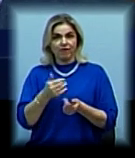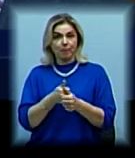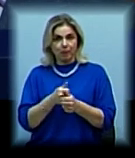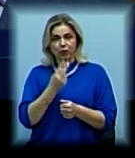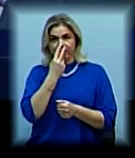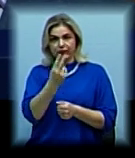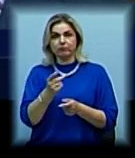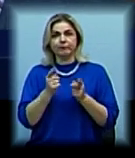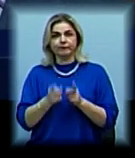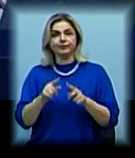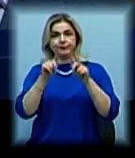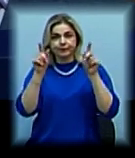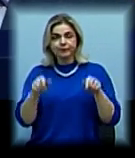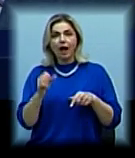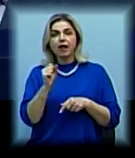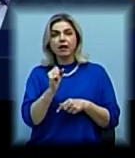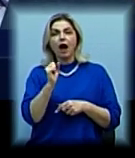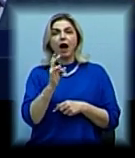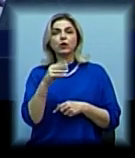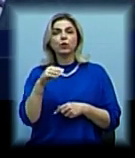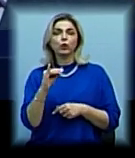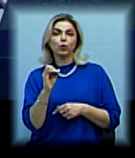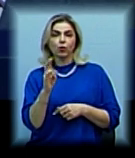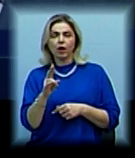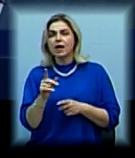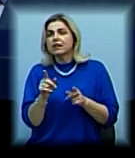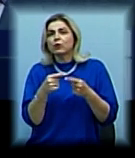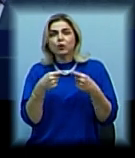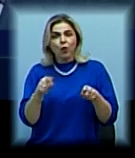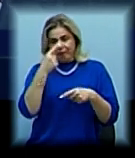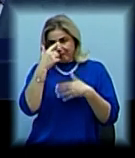картину подління Андрея Антонюка. Його незачим не можливо сплутати.